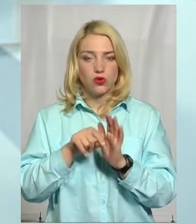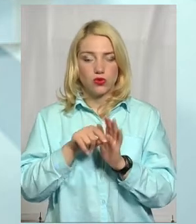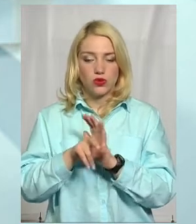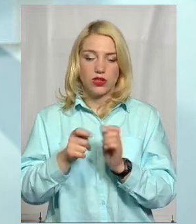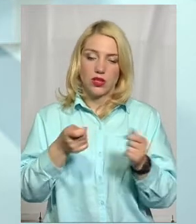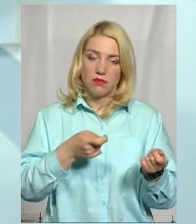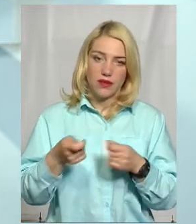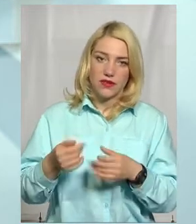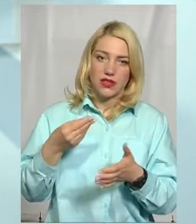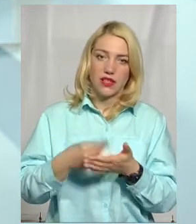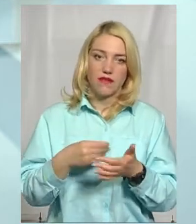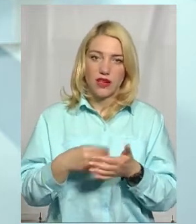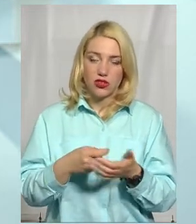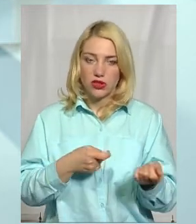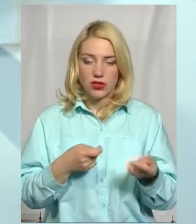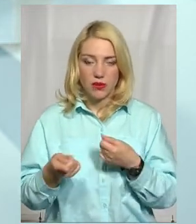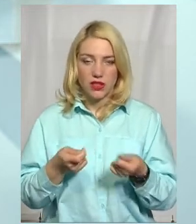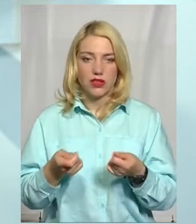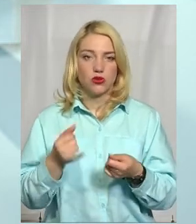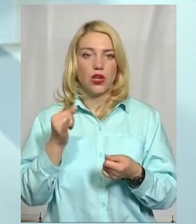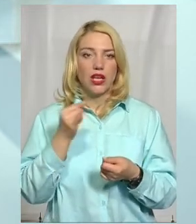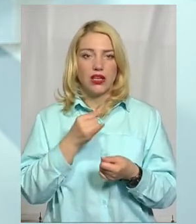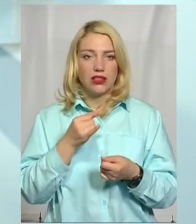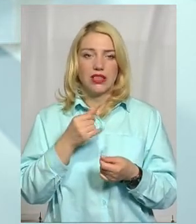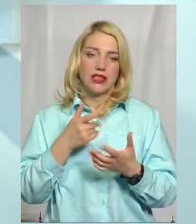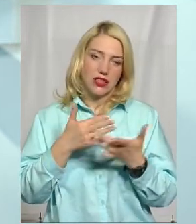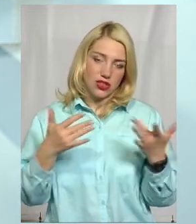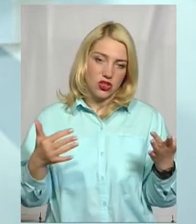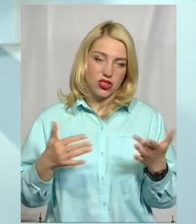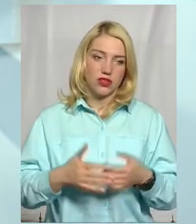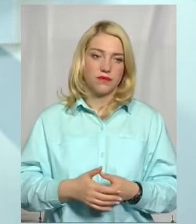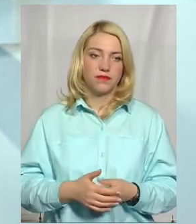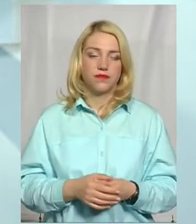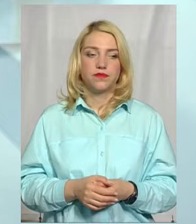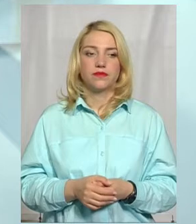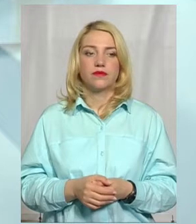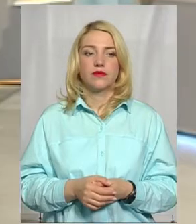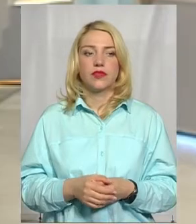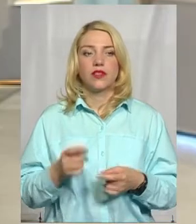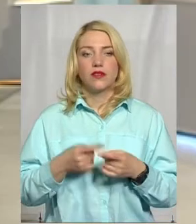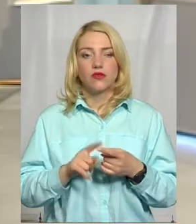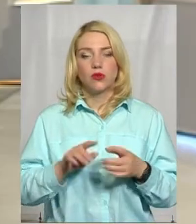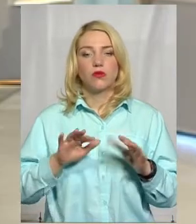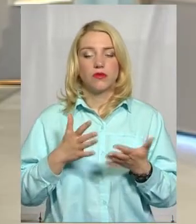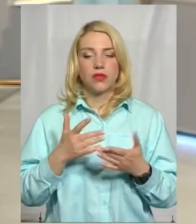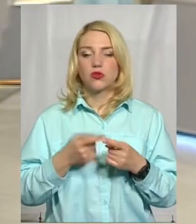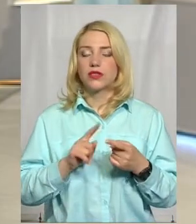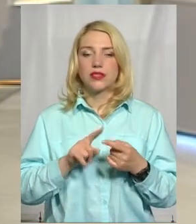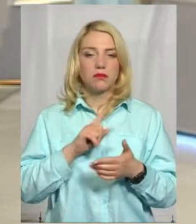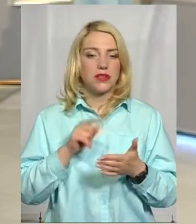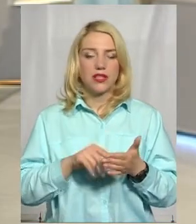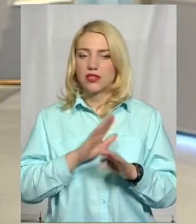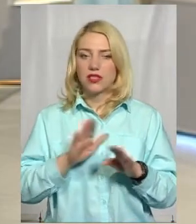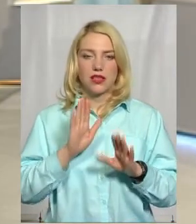перевізників, і вартості приїзду, і іншим питанням. Тому це питання не